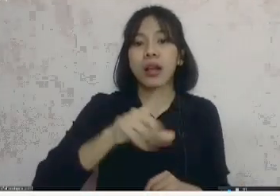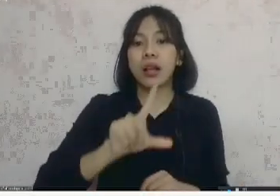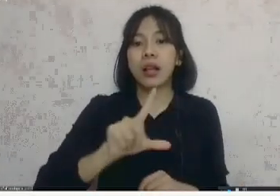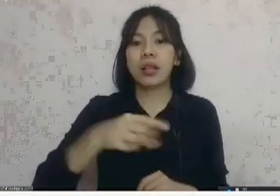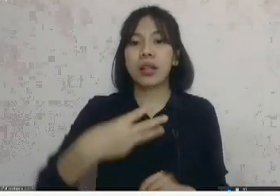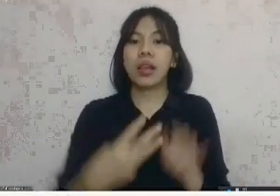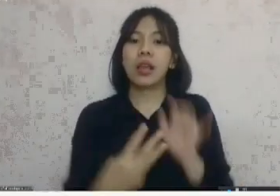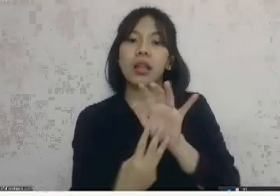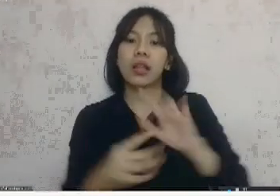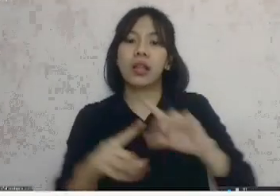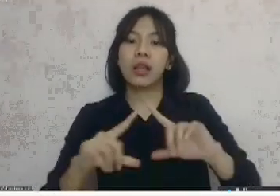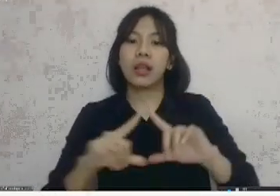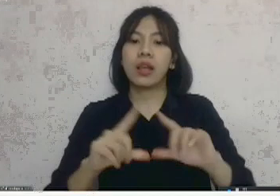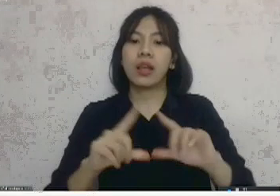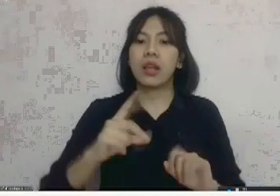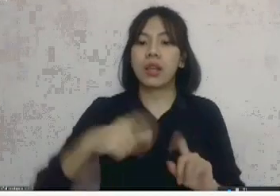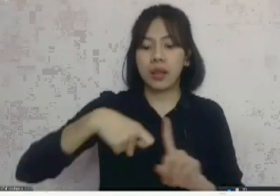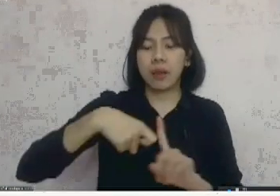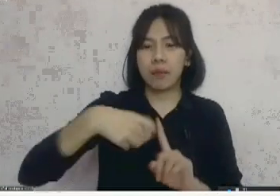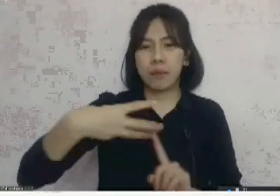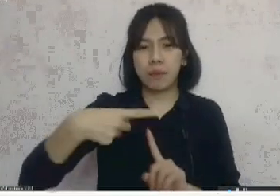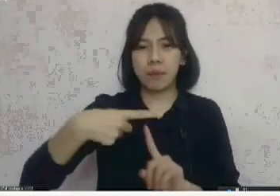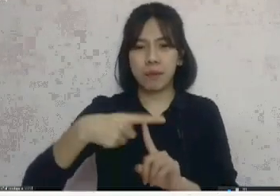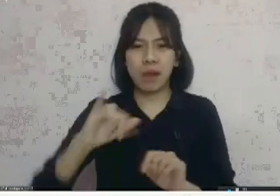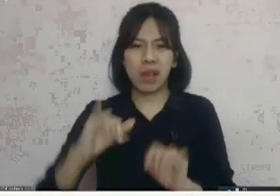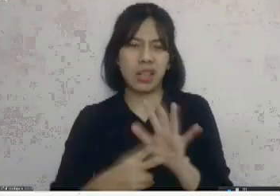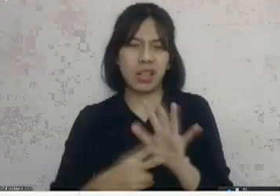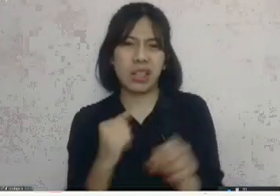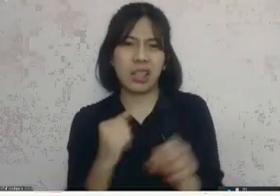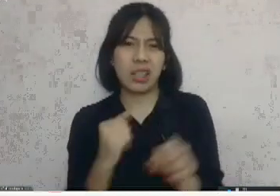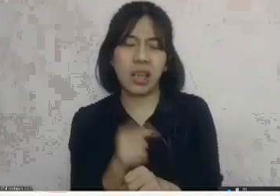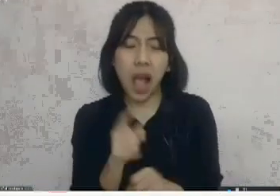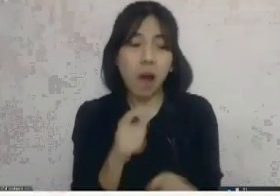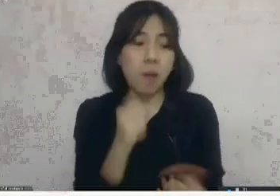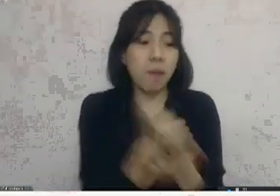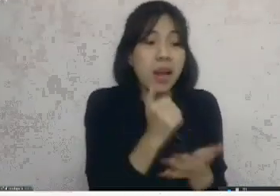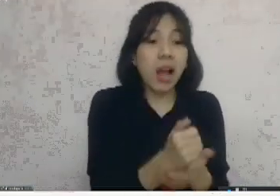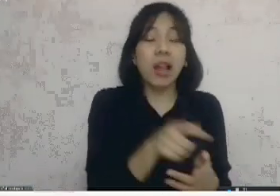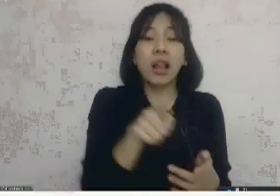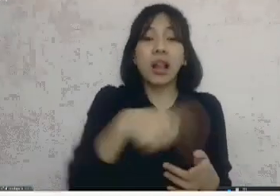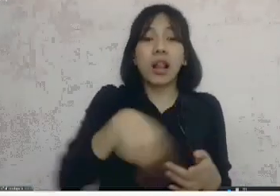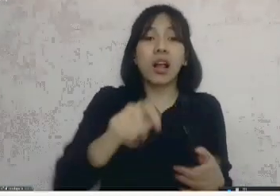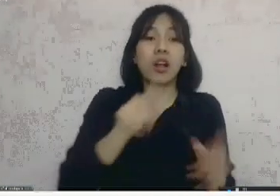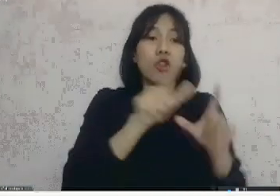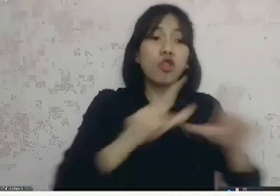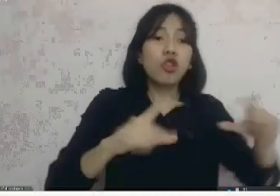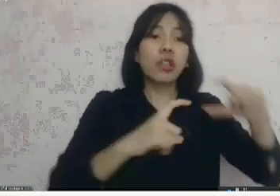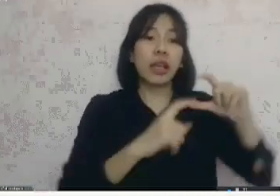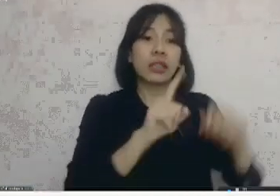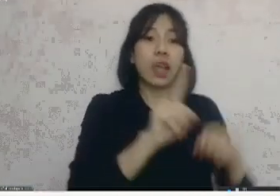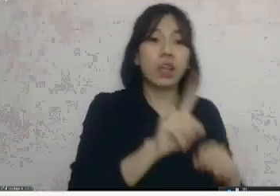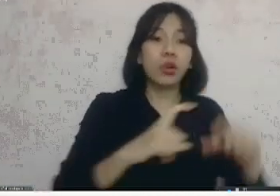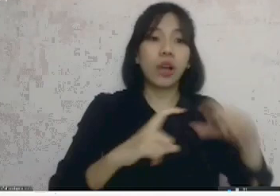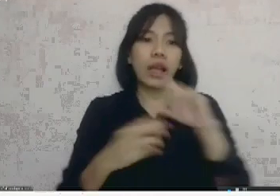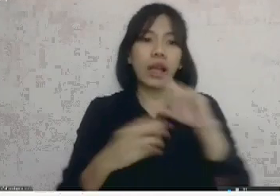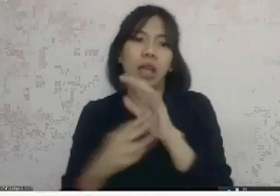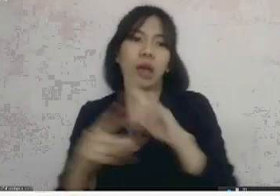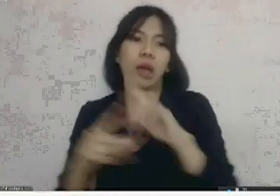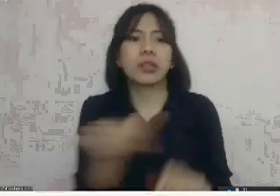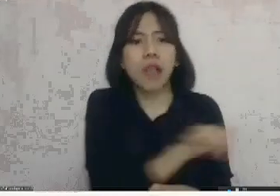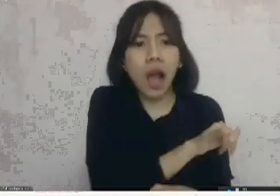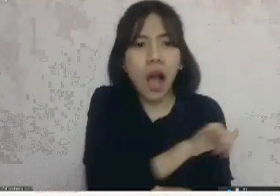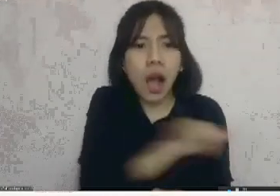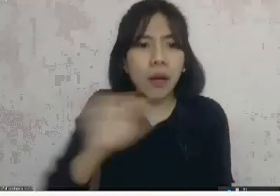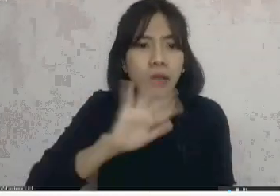mau kuliah mau S1 atau SMA sama aja pekerjaannya seperti itu dan jadinya tidak mengoptimalkan